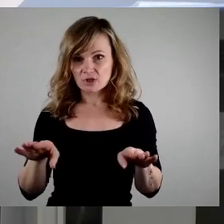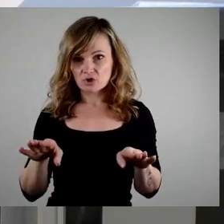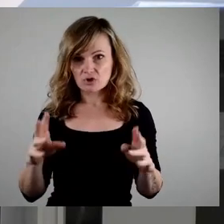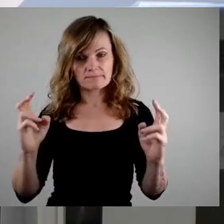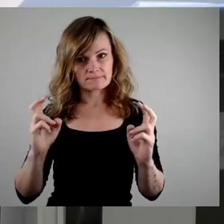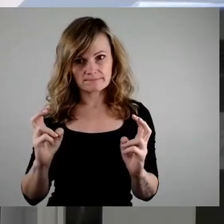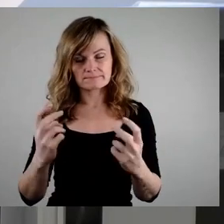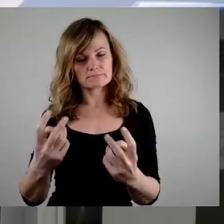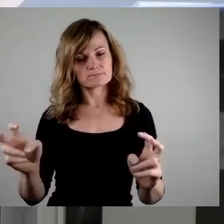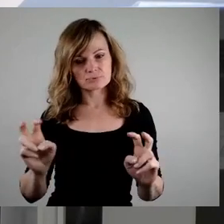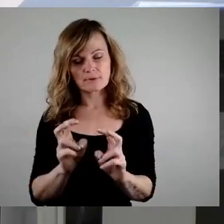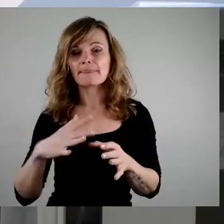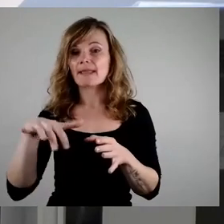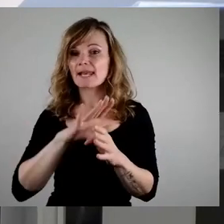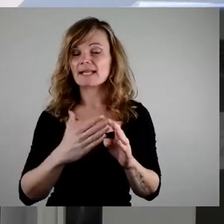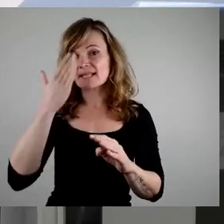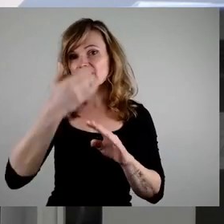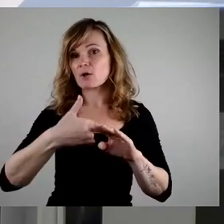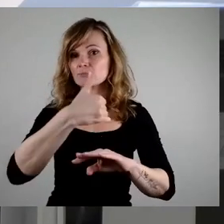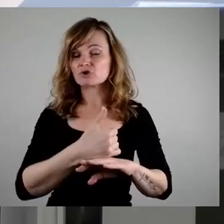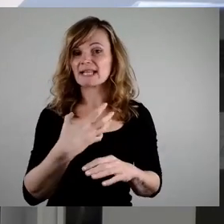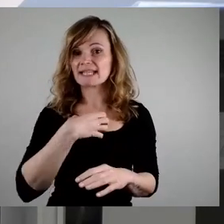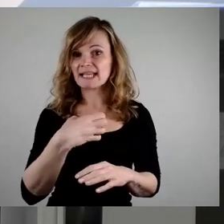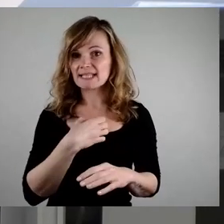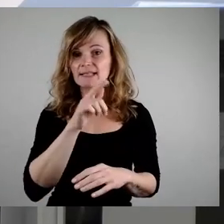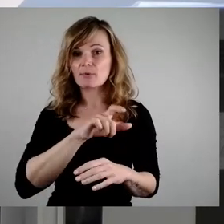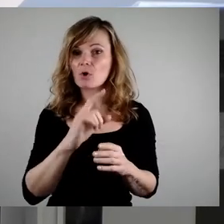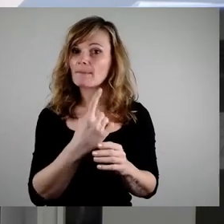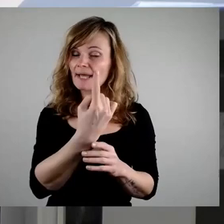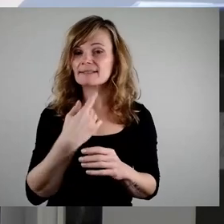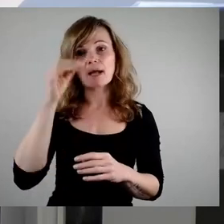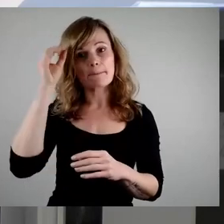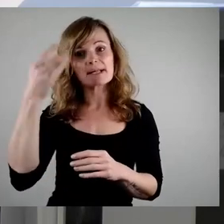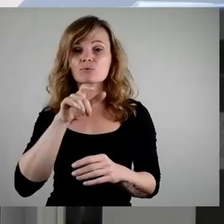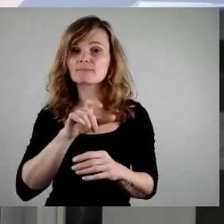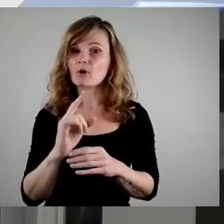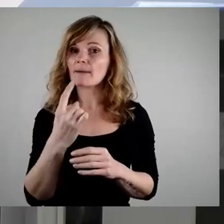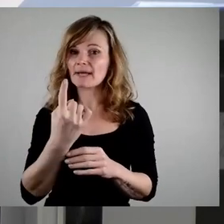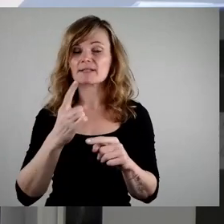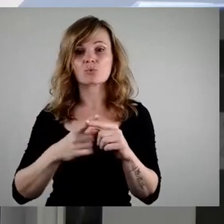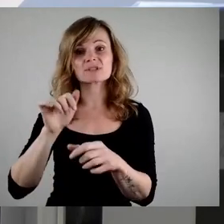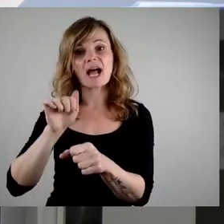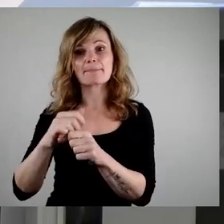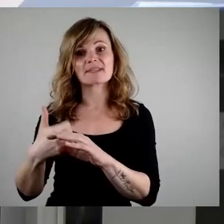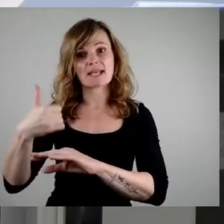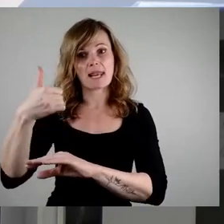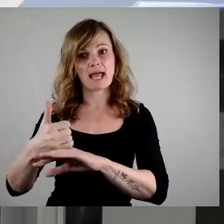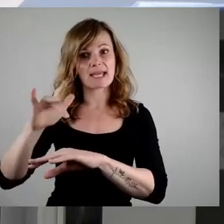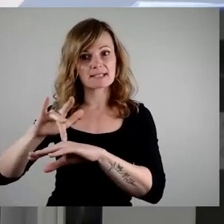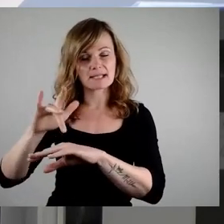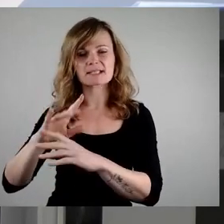Tisch nahm die Landeshauptstadt Dresden teil mit dem Bürgermeister, Bildungsbürgermeister und der Amtsleiterin, Eltern,